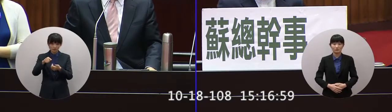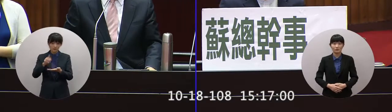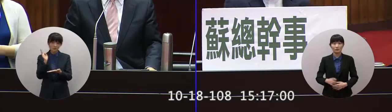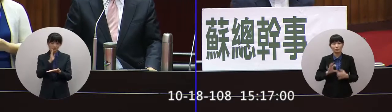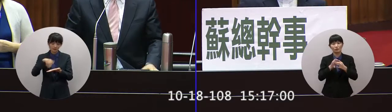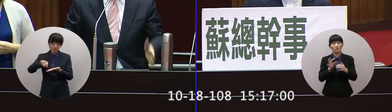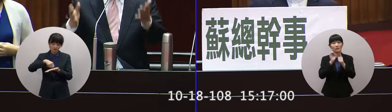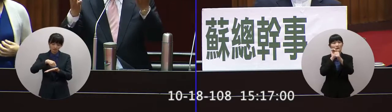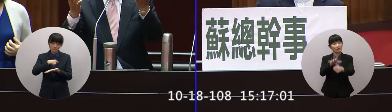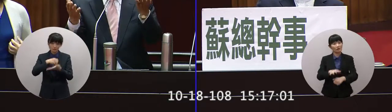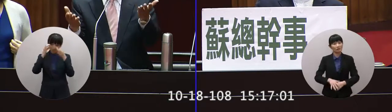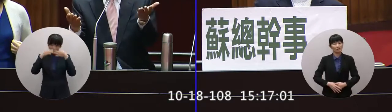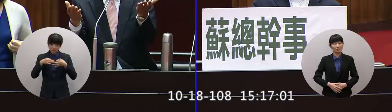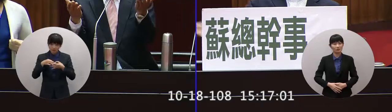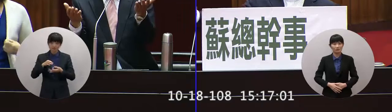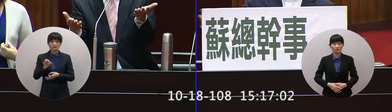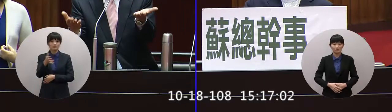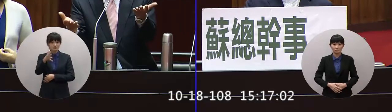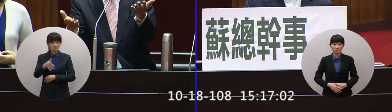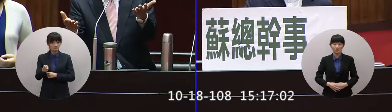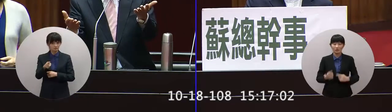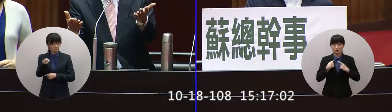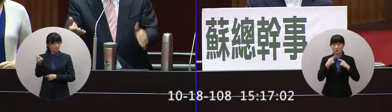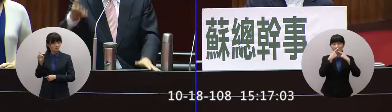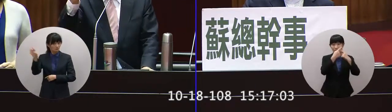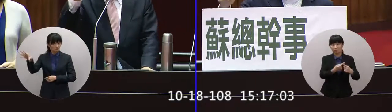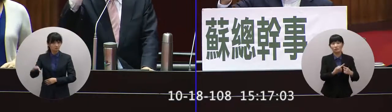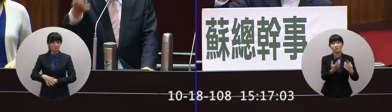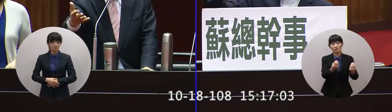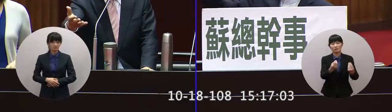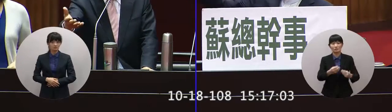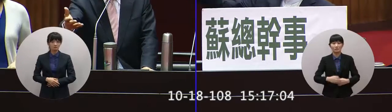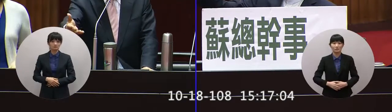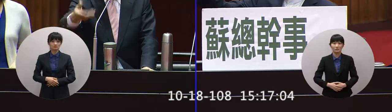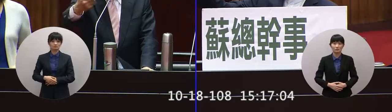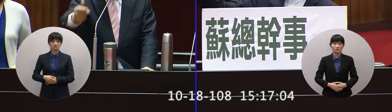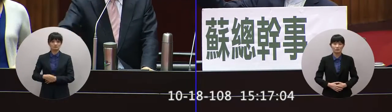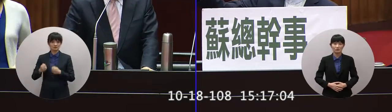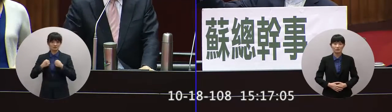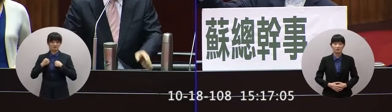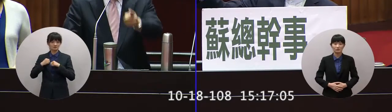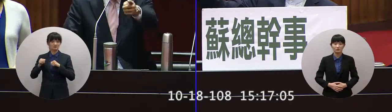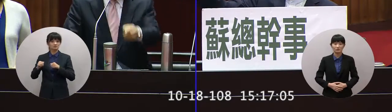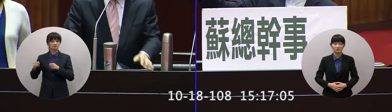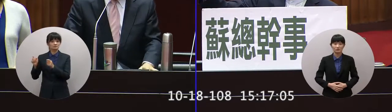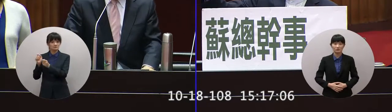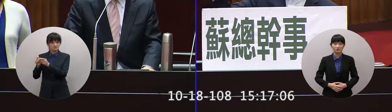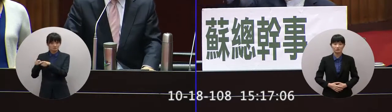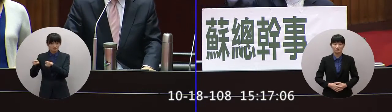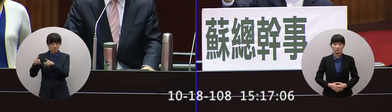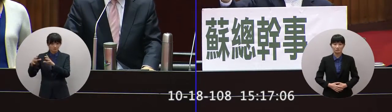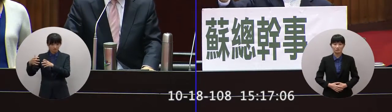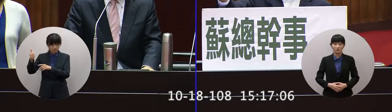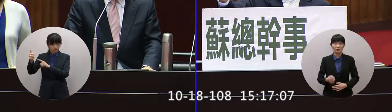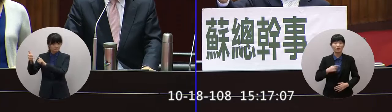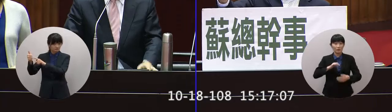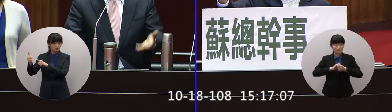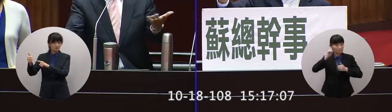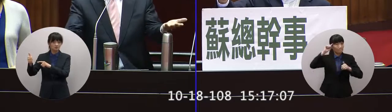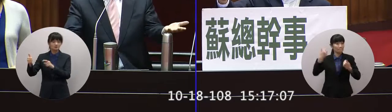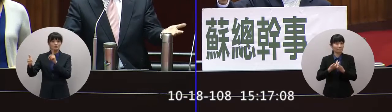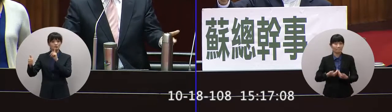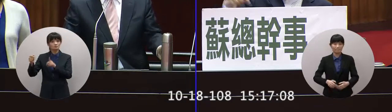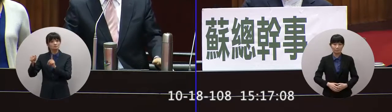你聽奇怪你那個場合我沒有去啊你一定聽講一國兩制台灣荒案你為什麼不講我絕對反對